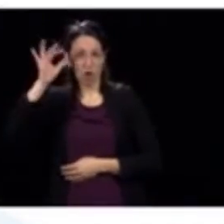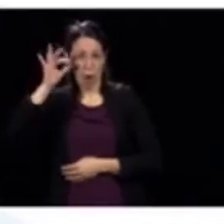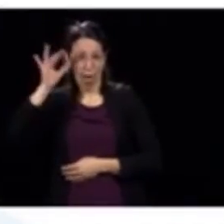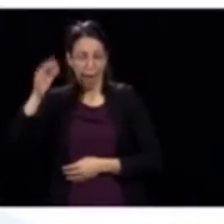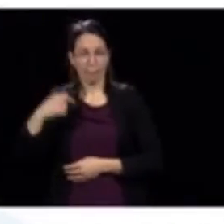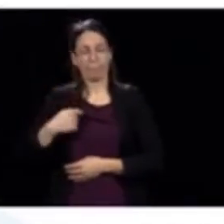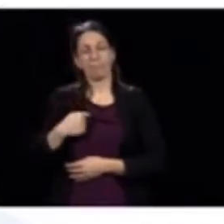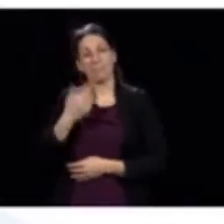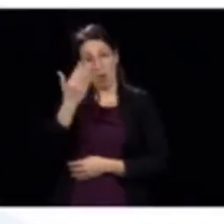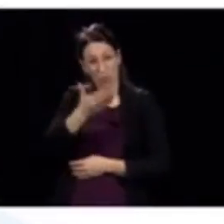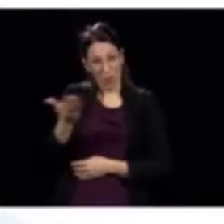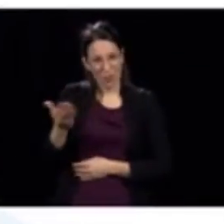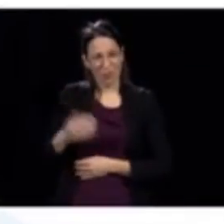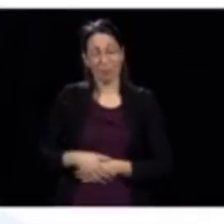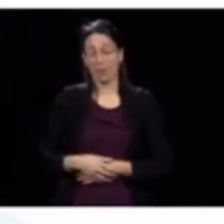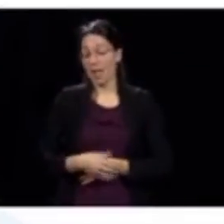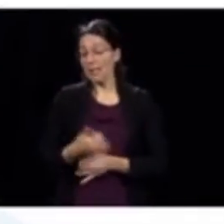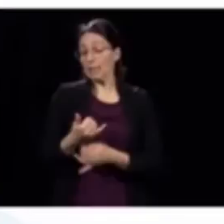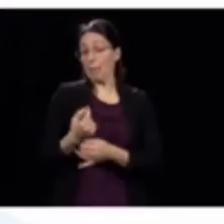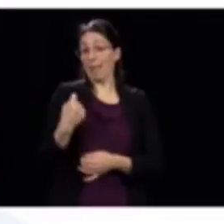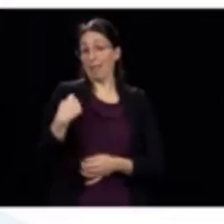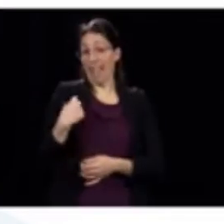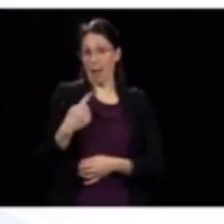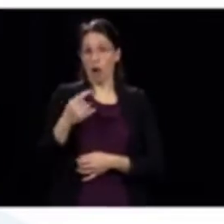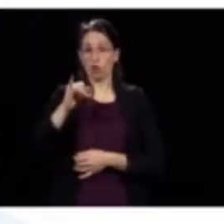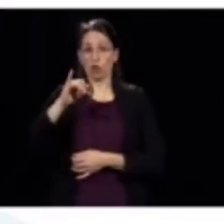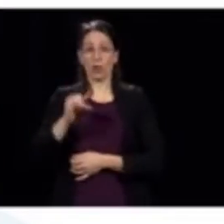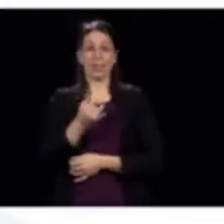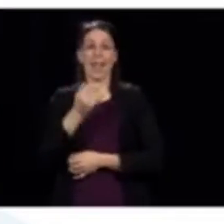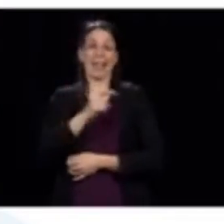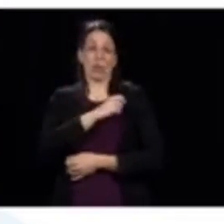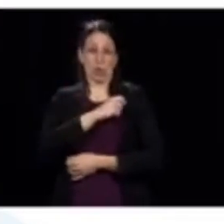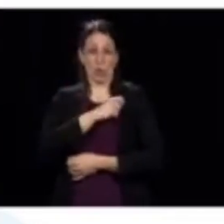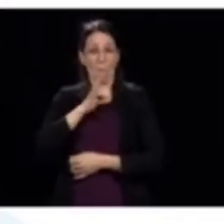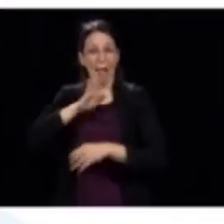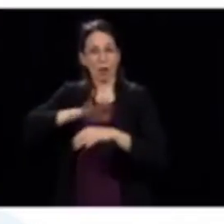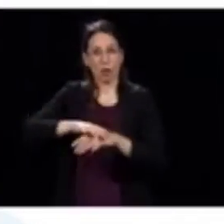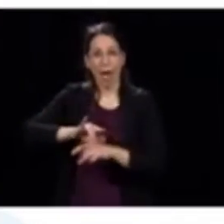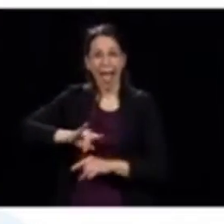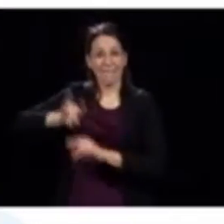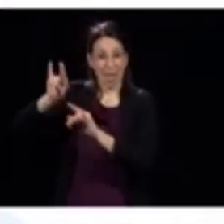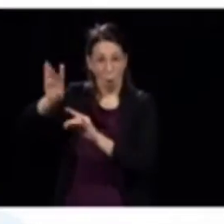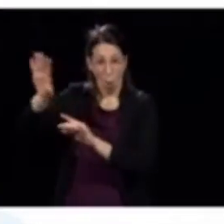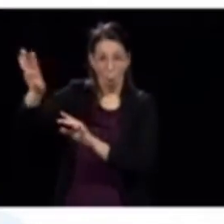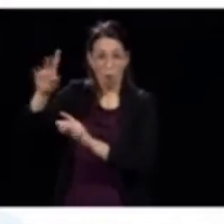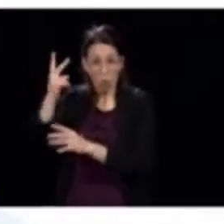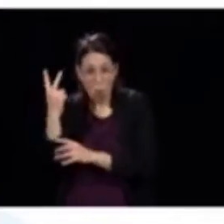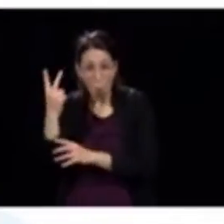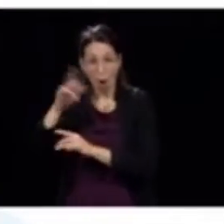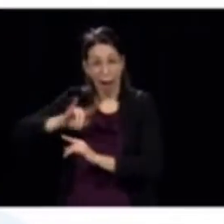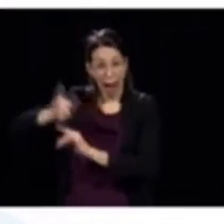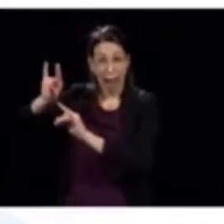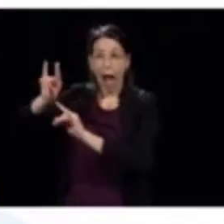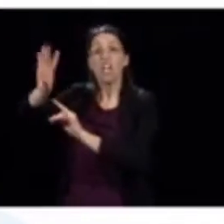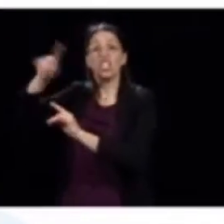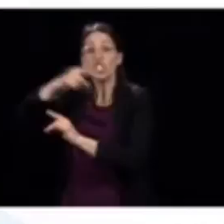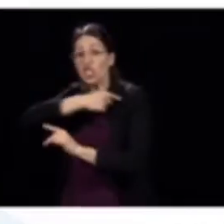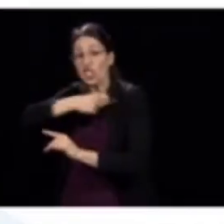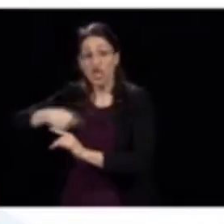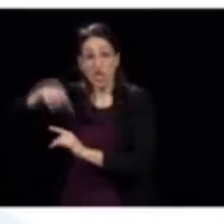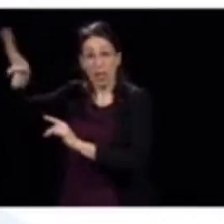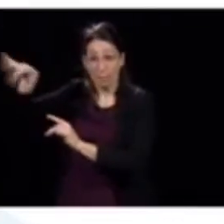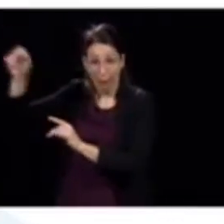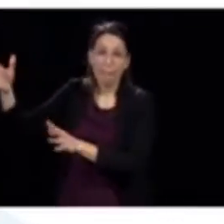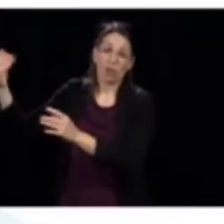Justin Trudeau, ce matin, a parlé de deux avions qui sont allés récupérer du matériel de protection en Chine, qui sont revenus vides. Il y avait une qui allait au gouvernement